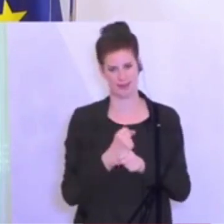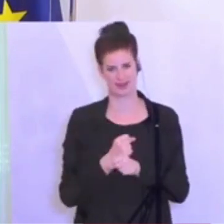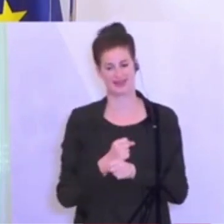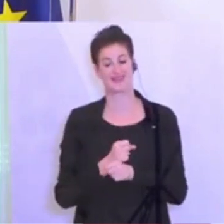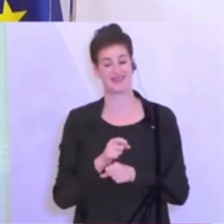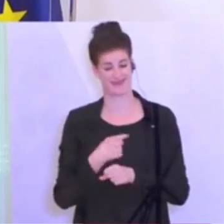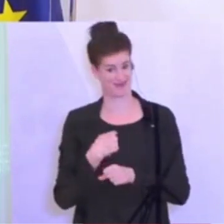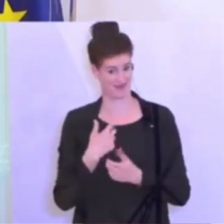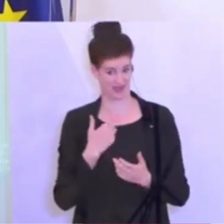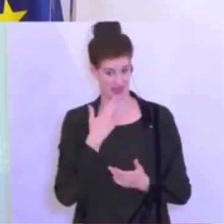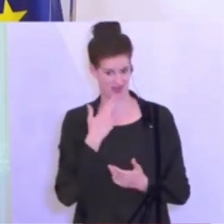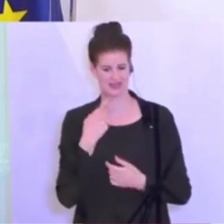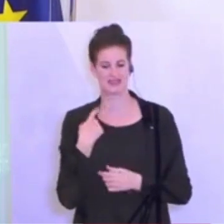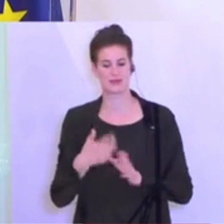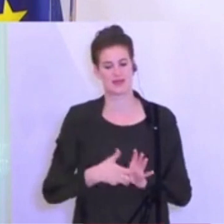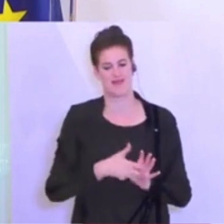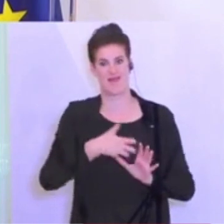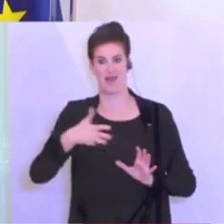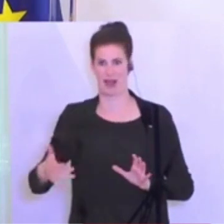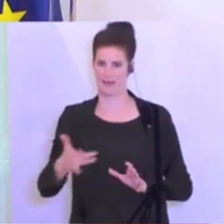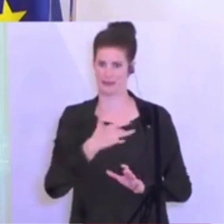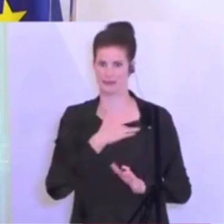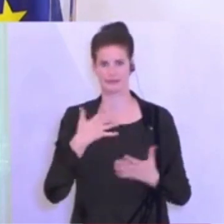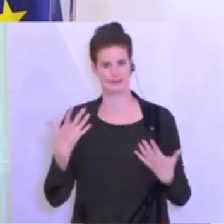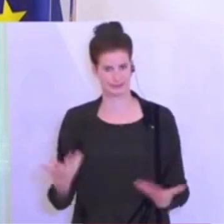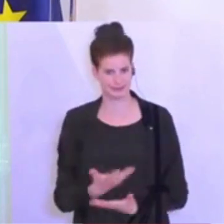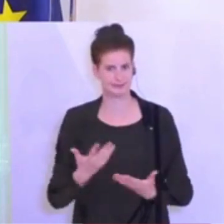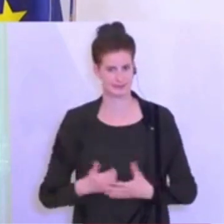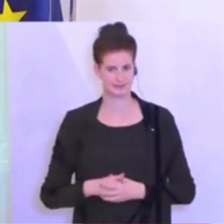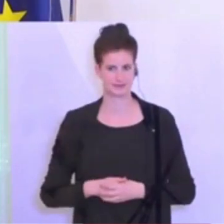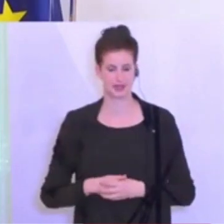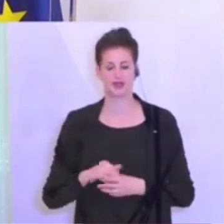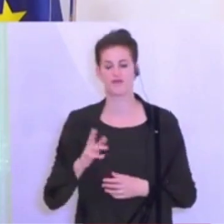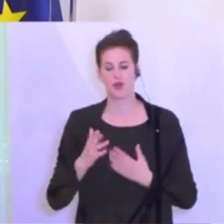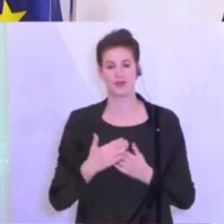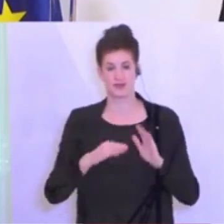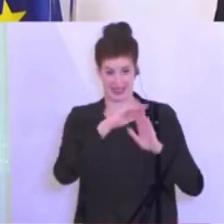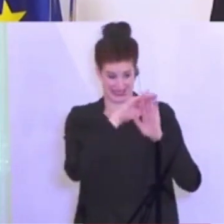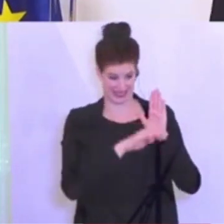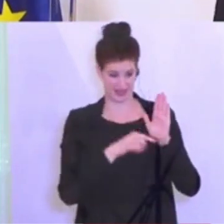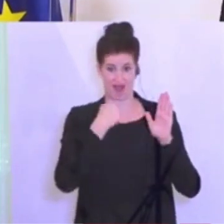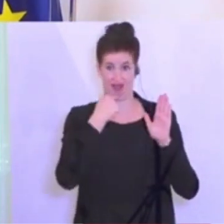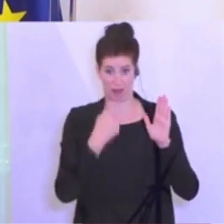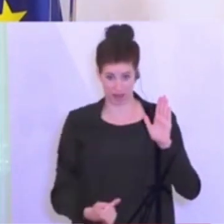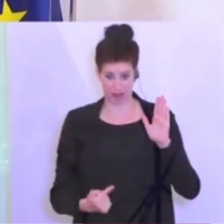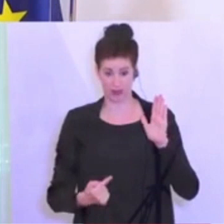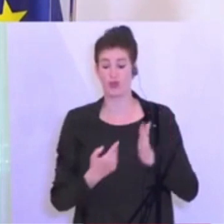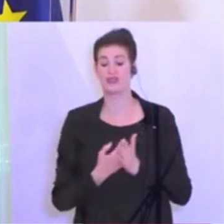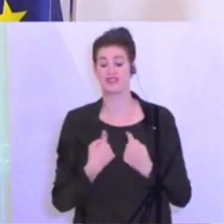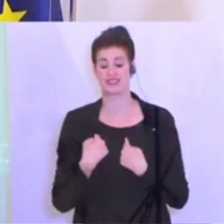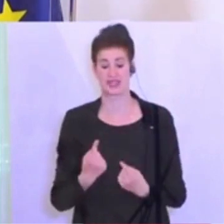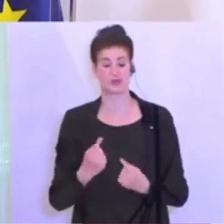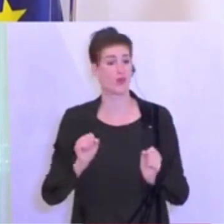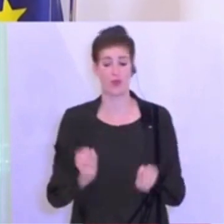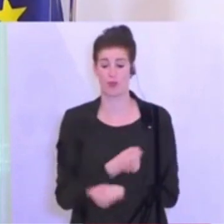Betroffenheit haben. Sei es durch gesetzliche Vorgaben, die Ihnen es unmöglich machen, Ihren Betrieb zu führen